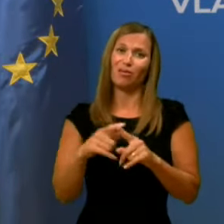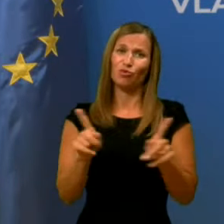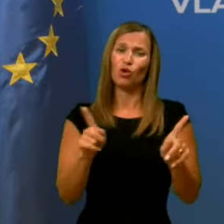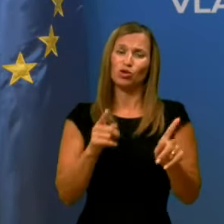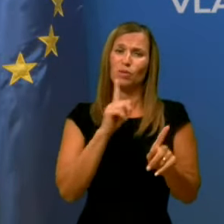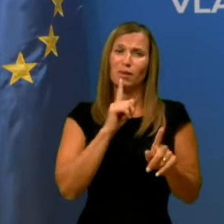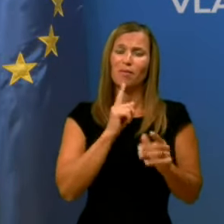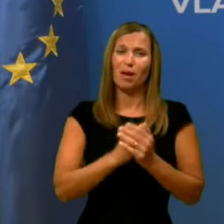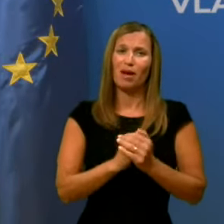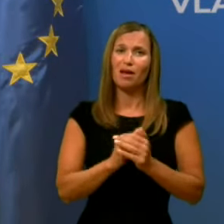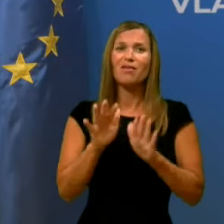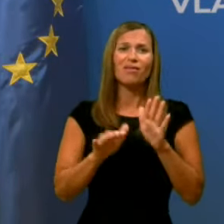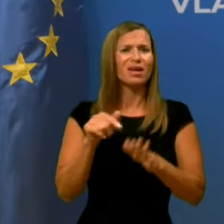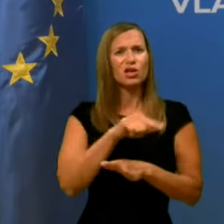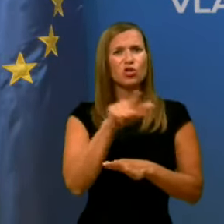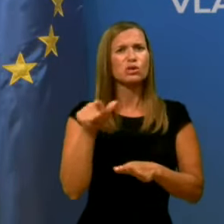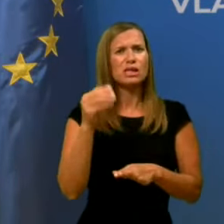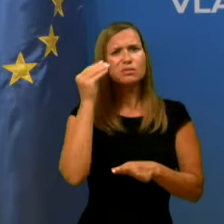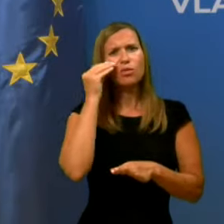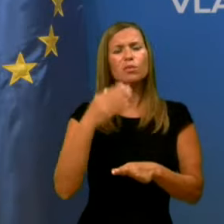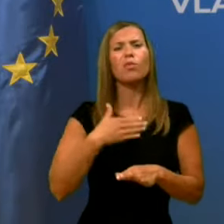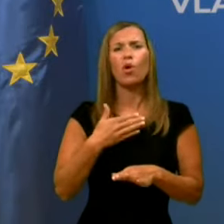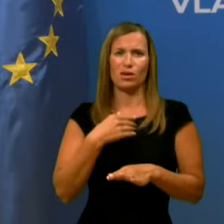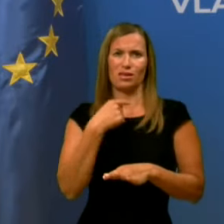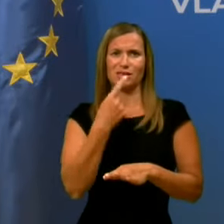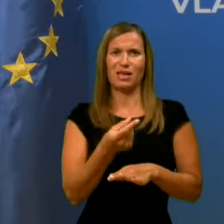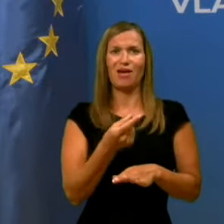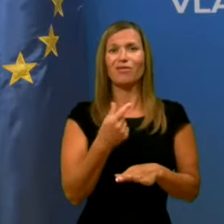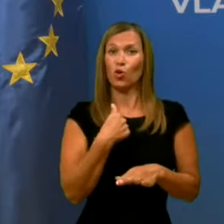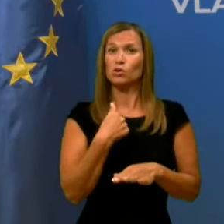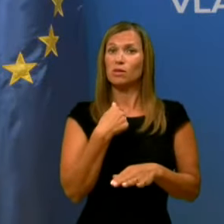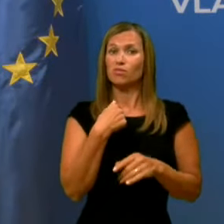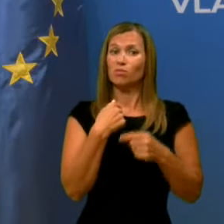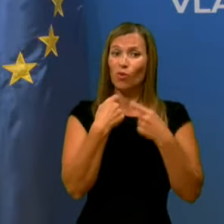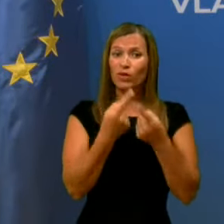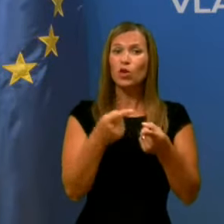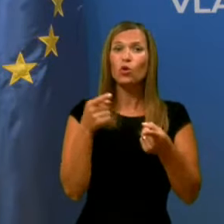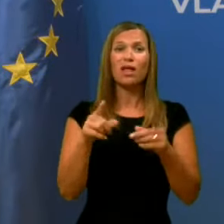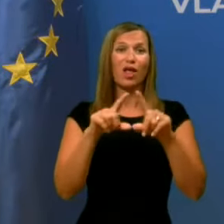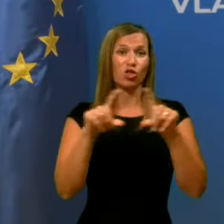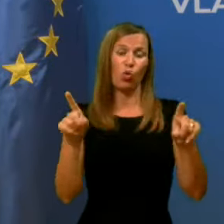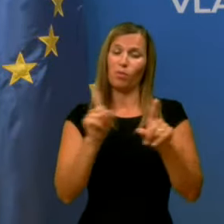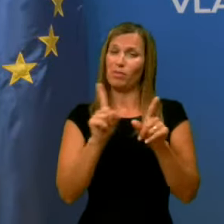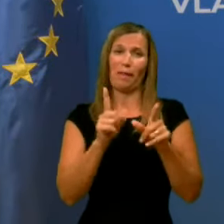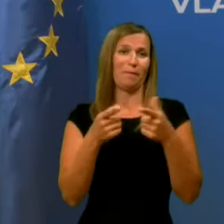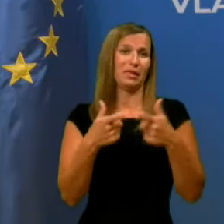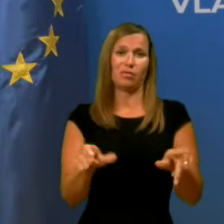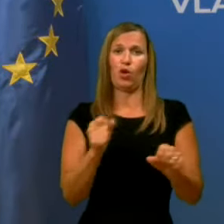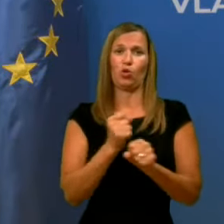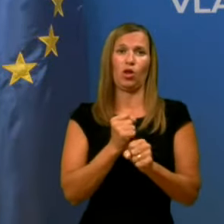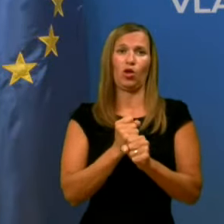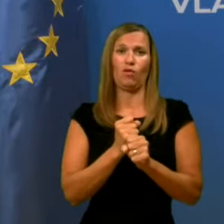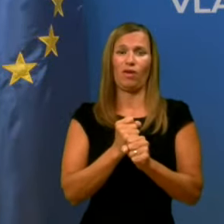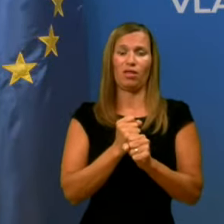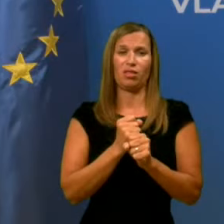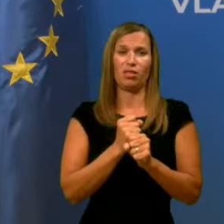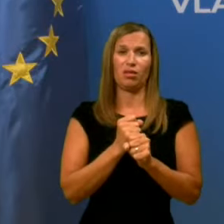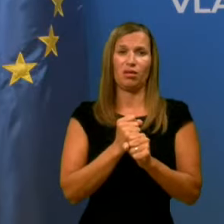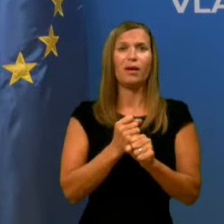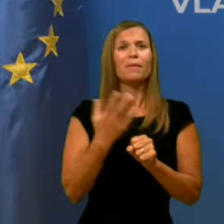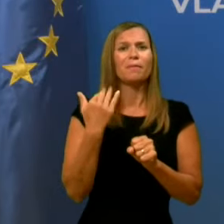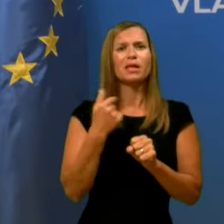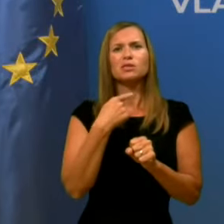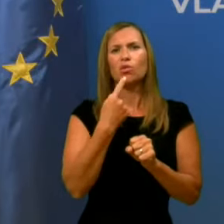Spomnite se verjetno moje izjave, ko sem omenjal, da ta dom sploh ne bi smel delovati. Omenjeno je bilo predvsem